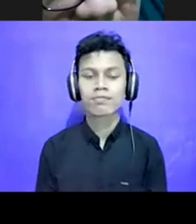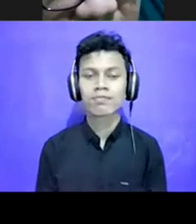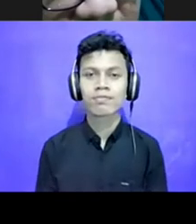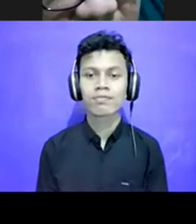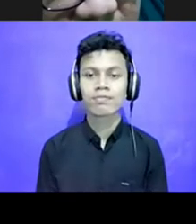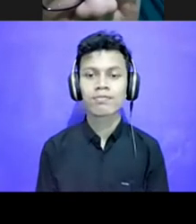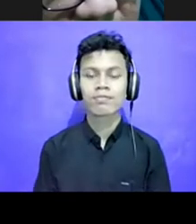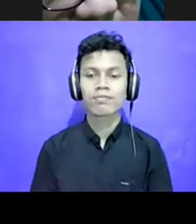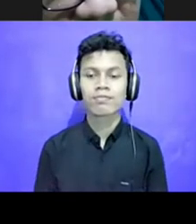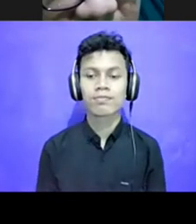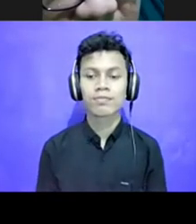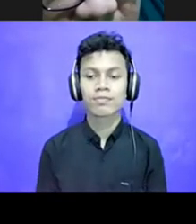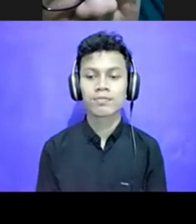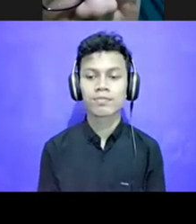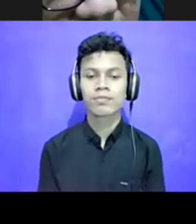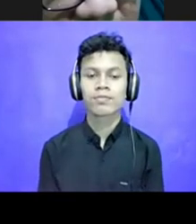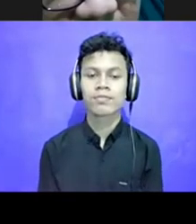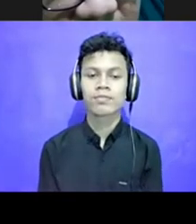Nah,